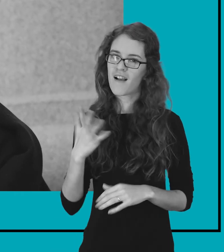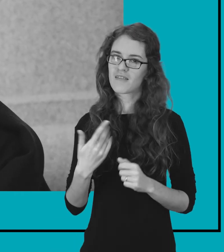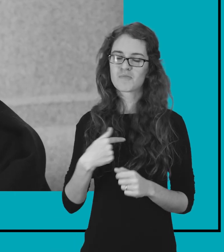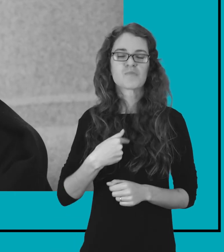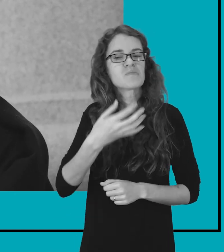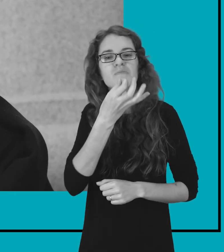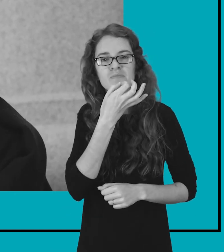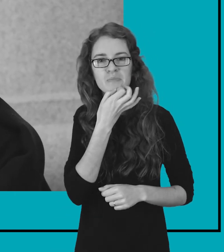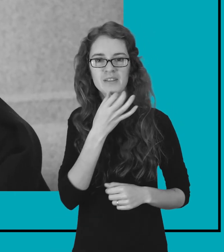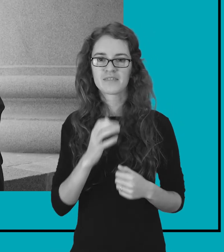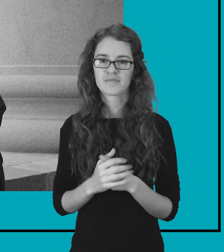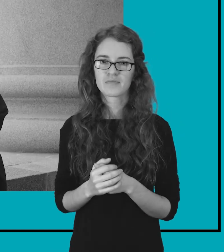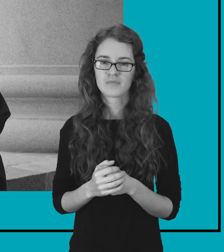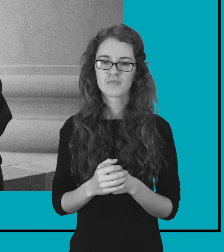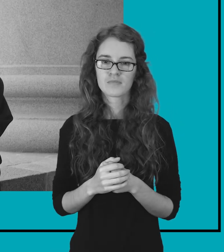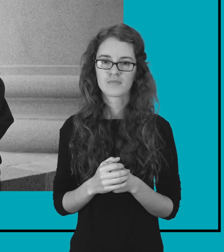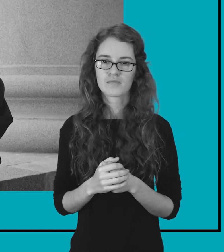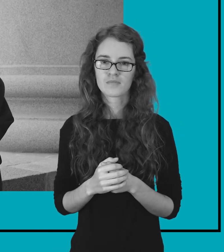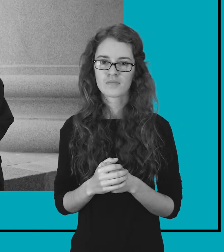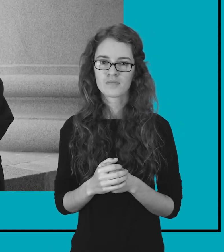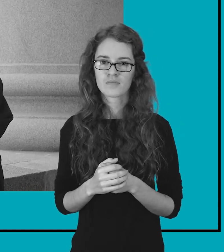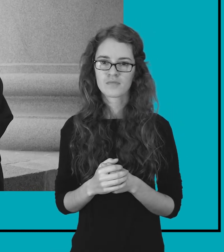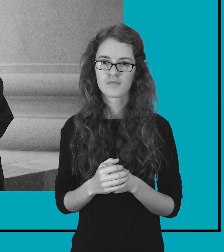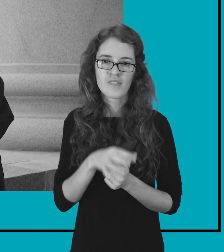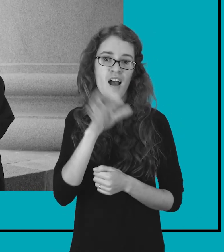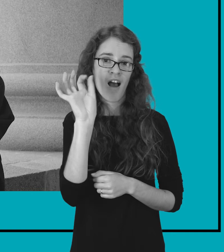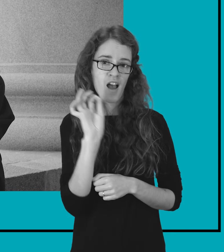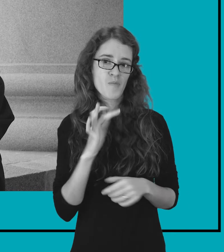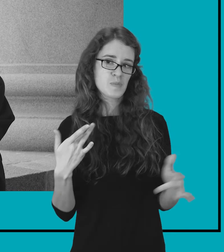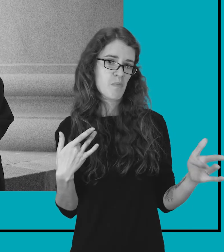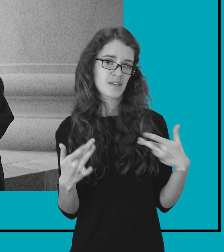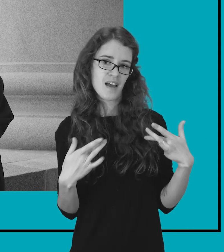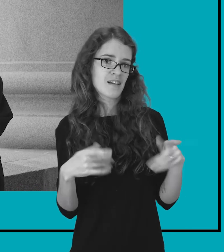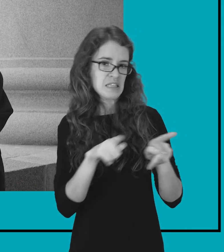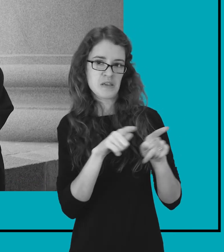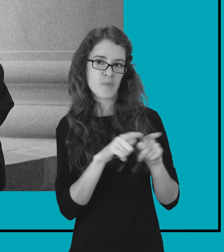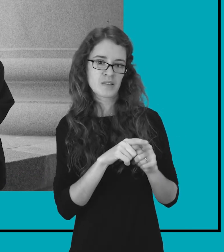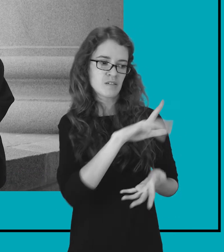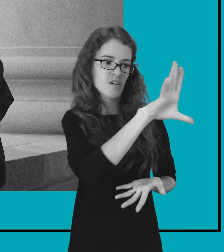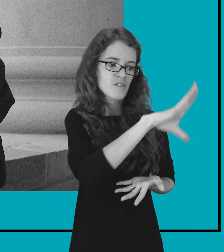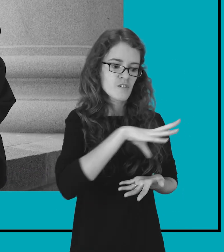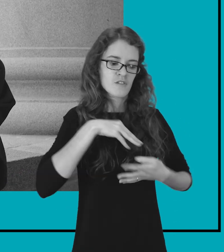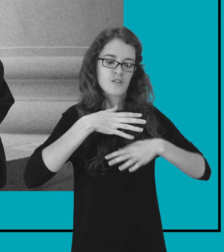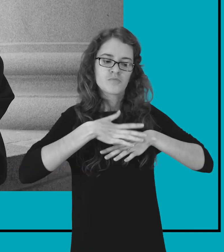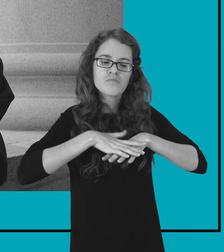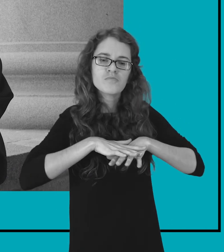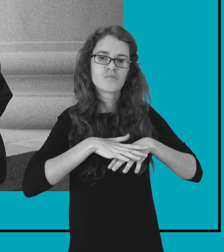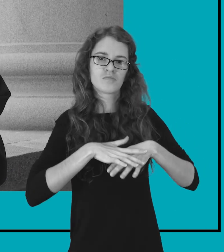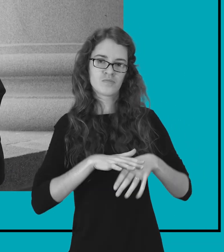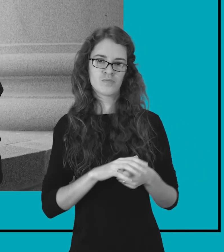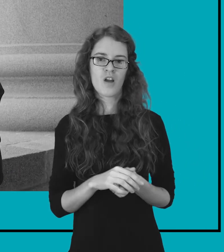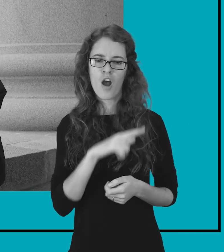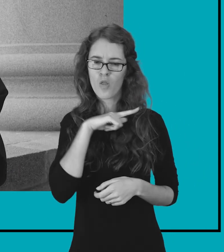interpretacija. Kaip ir dažnai su spektakliais būna, jeigu esu keletą, ne keletą, esu nemažai